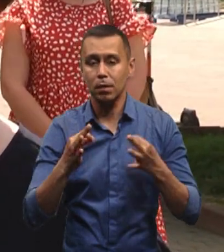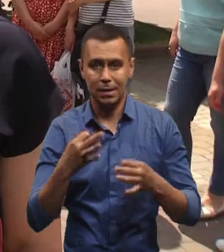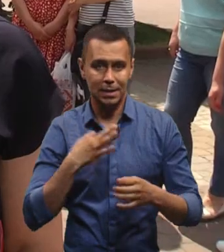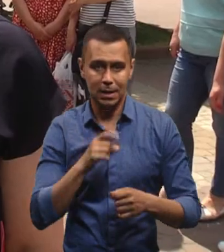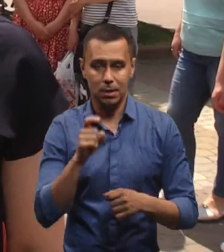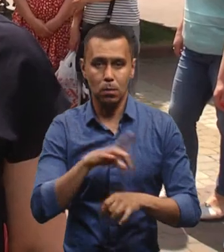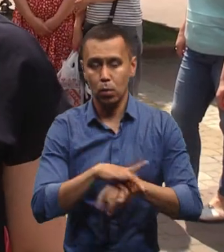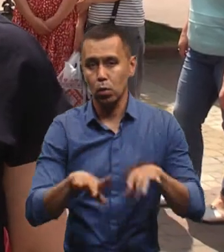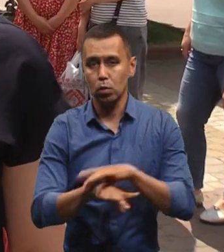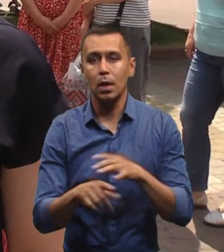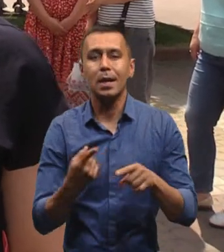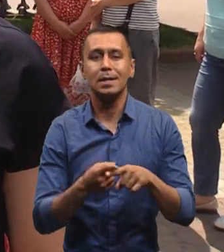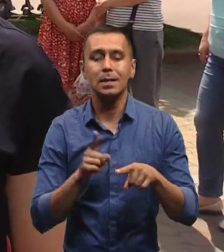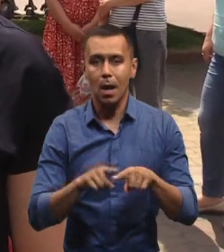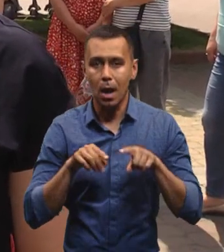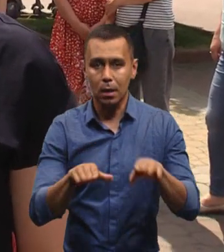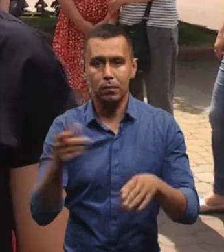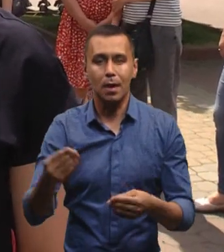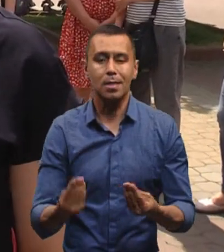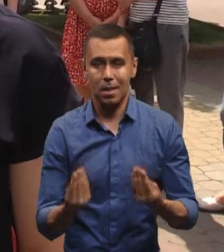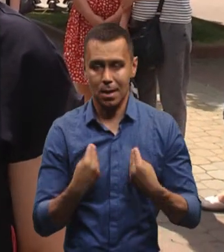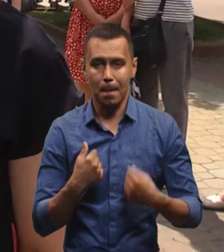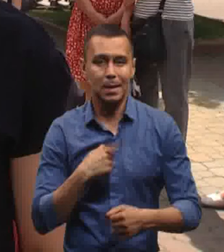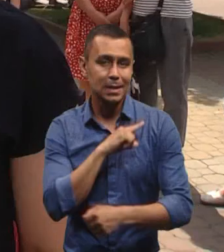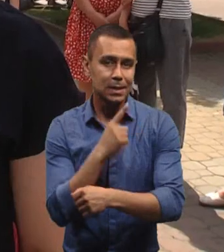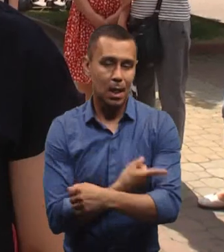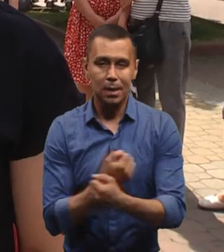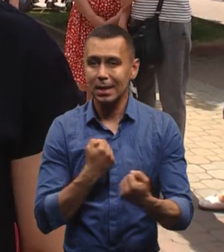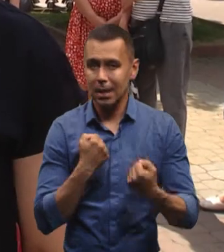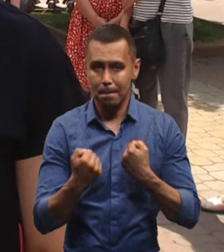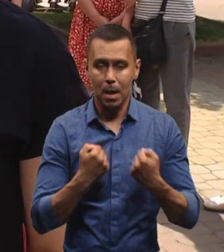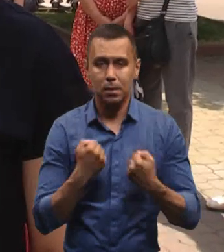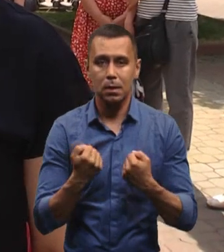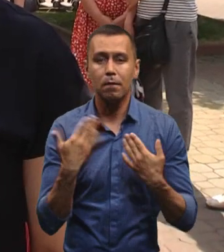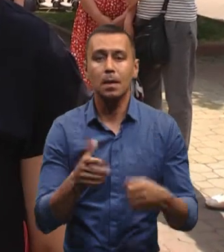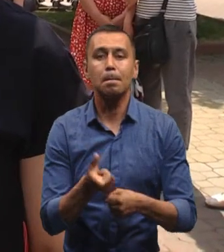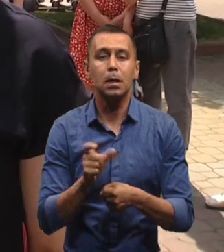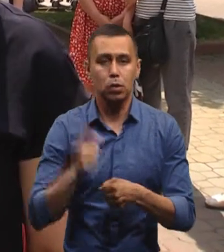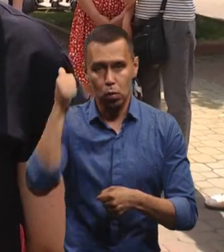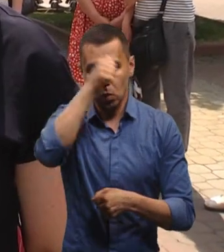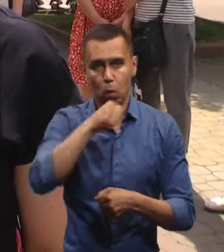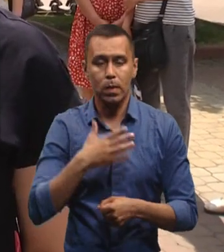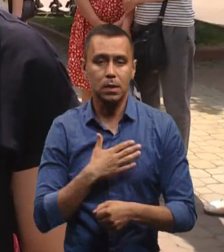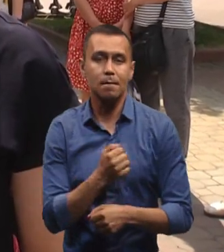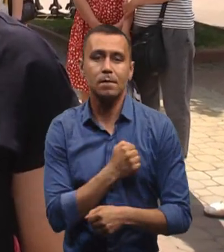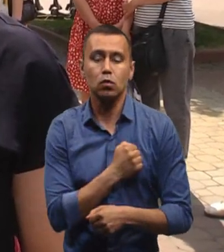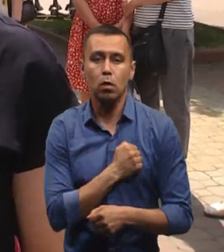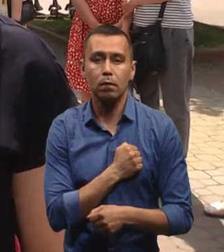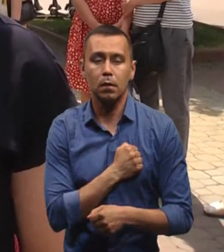з полону. Ця акція, вона і надає мені сили триматися, вже понад рік, наші військові